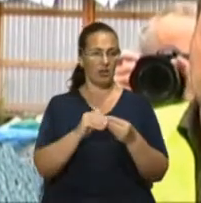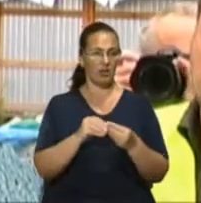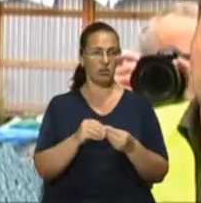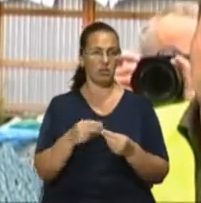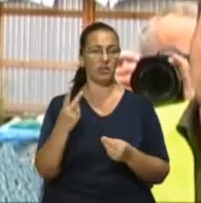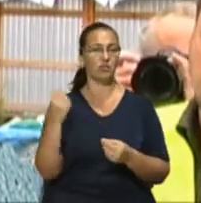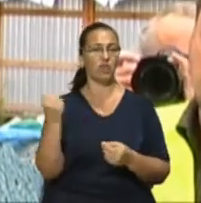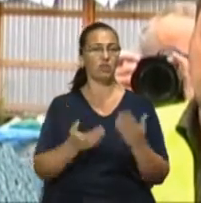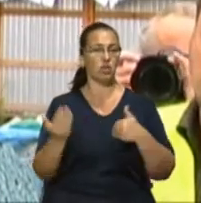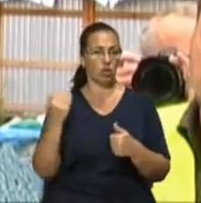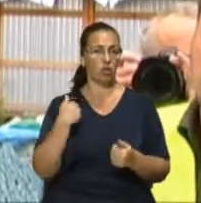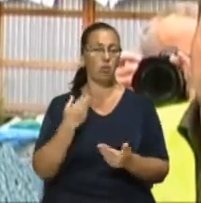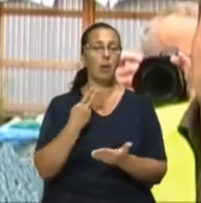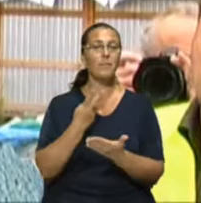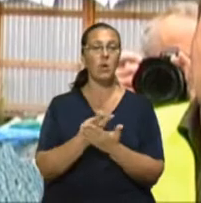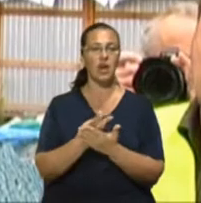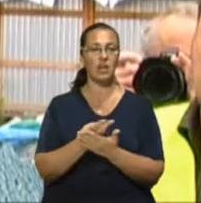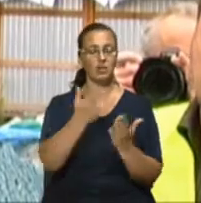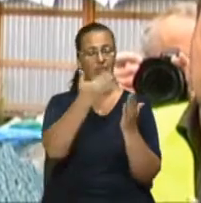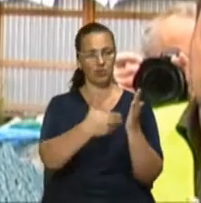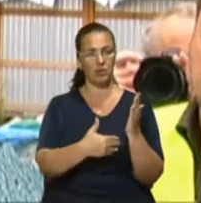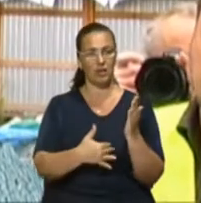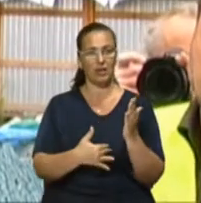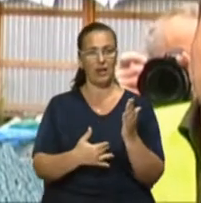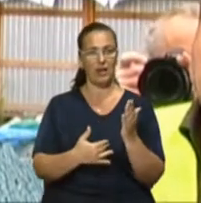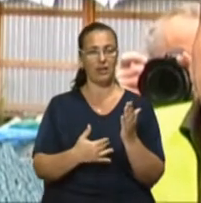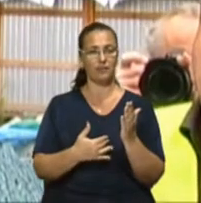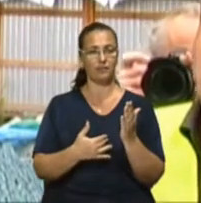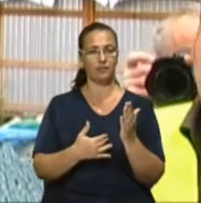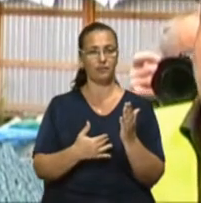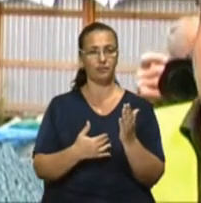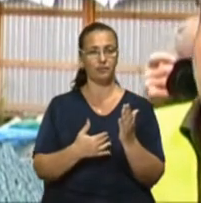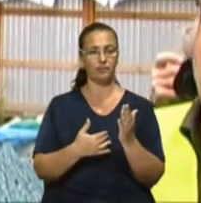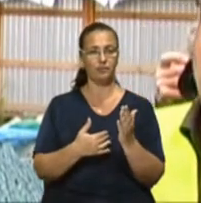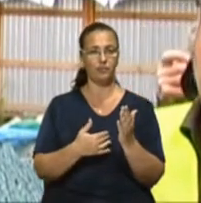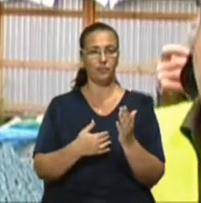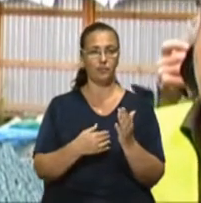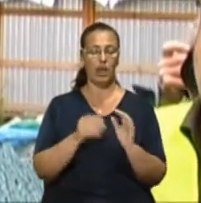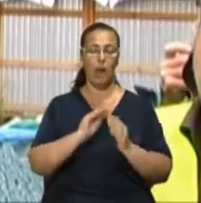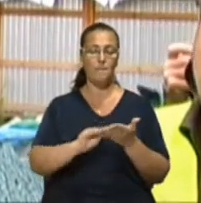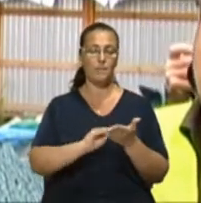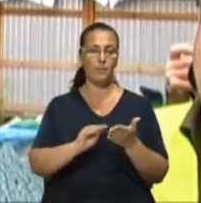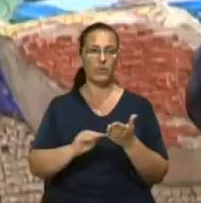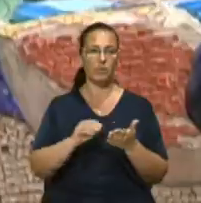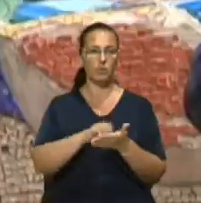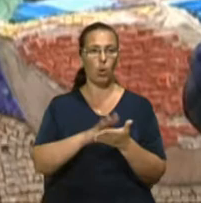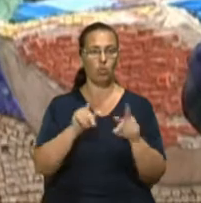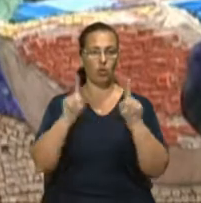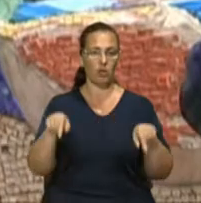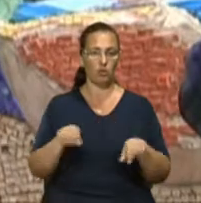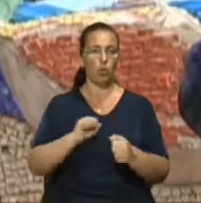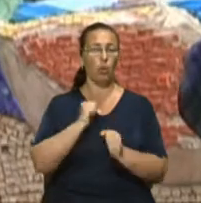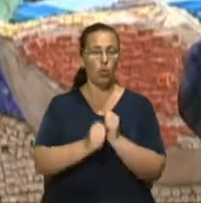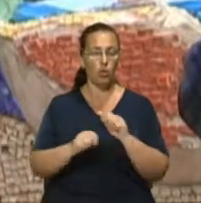тому, де ми показували перелік, і на основі цього переліку складаються облікові картки, щоб кожна мозаїка була захищена. За